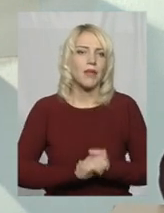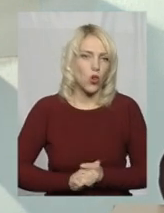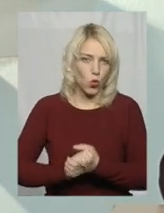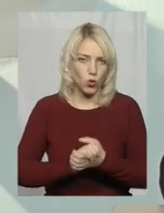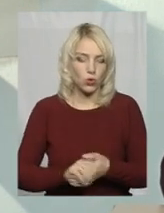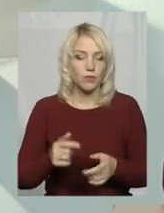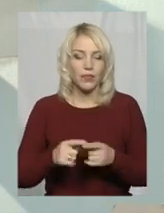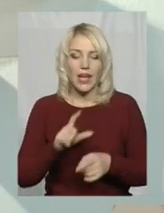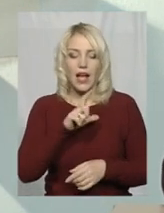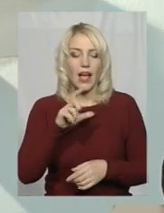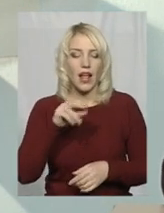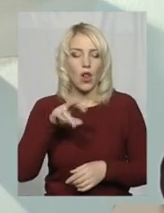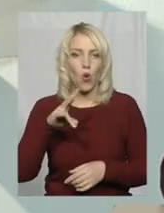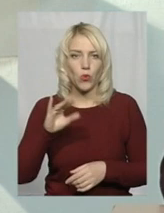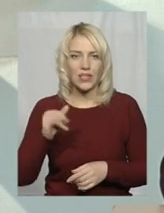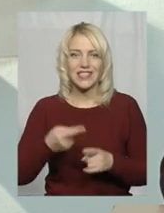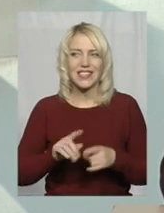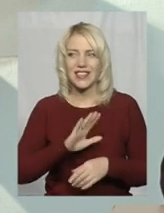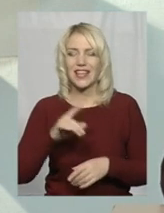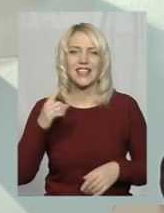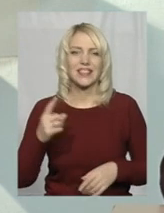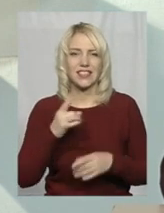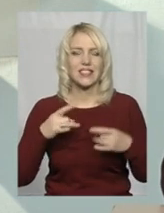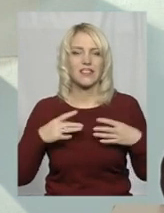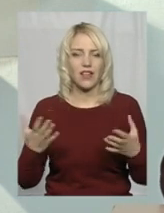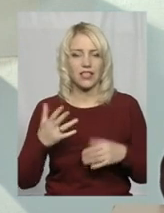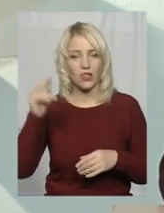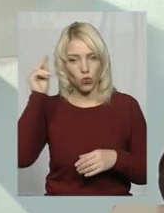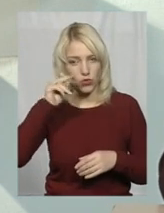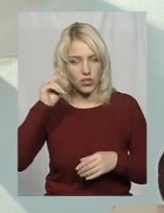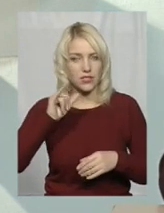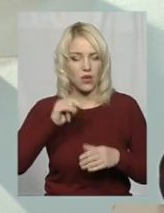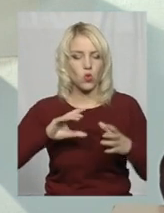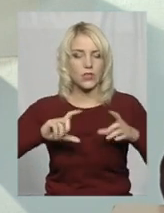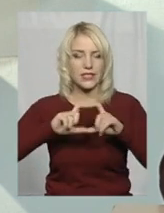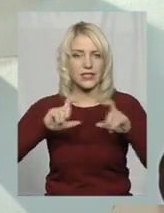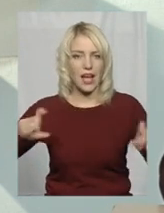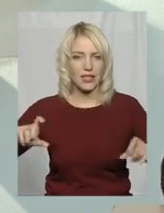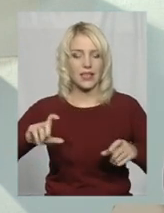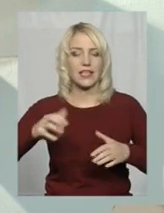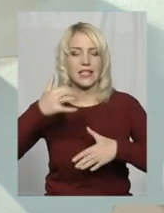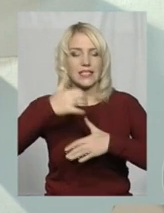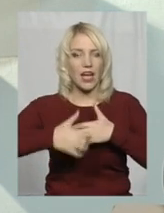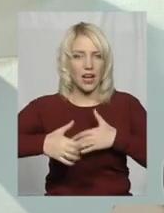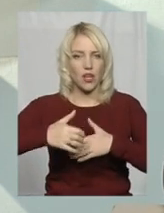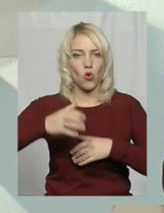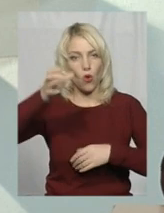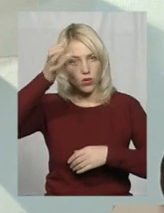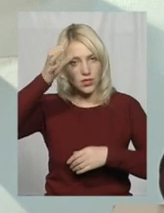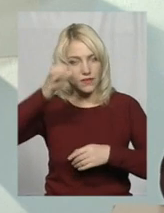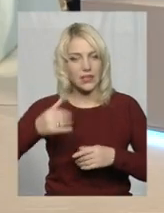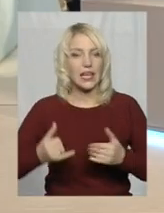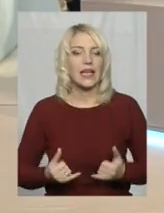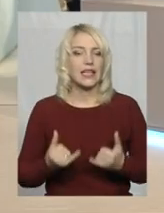яке вивчається у закладах загальної середньої освіти. Тому для